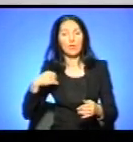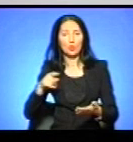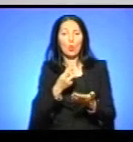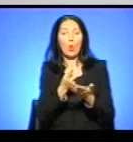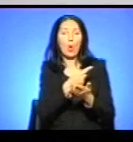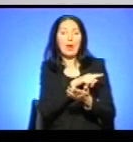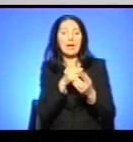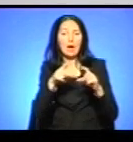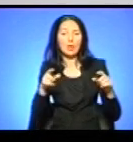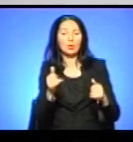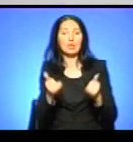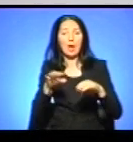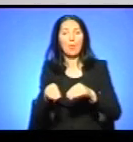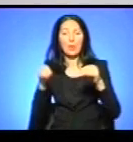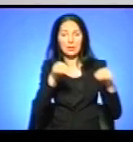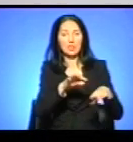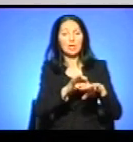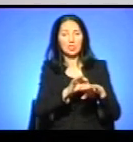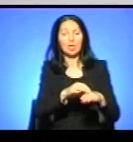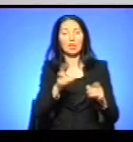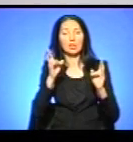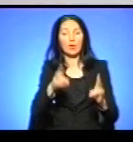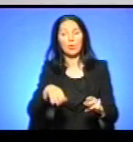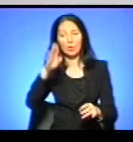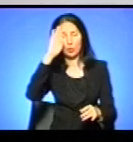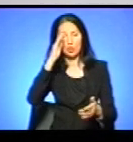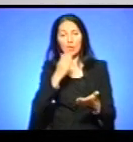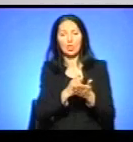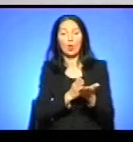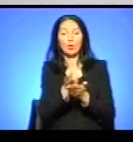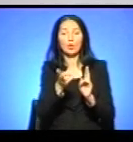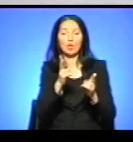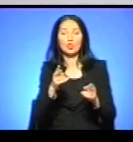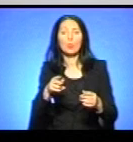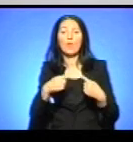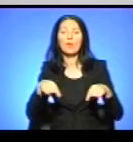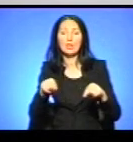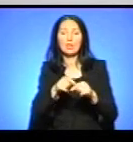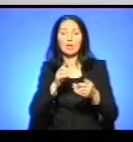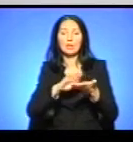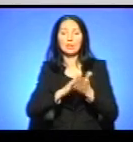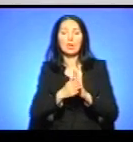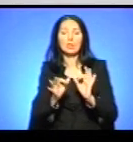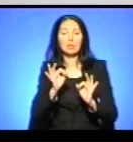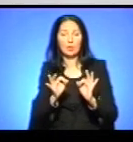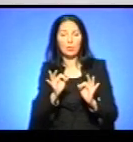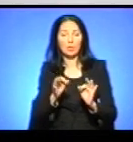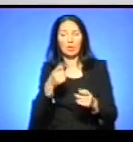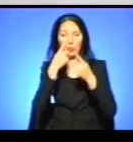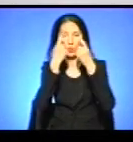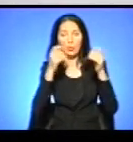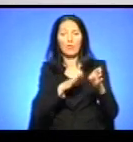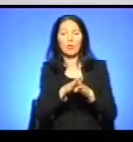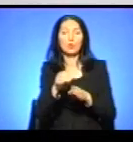Травмований чоловік перебуває у хірургічному відділенні, стан його стабільний, повідомила виконуюча обов'язки головного лікаря Тернопільської